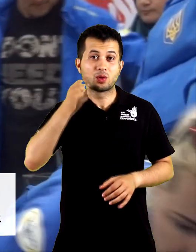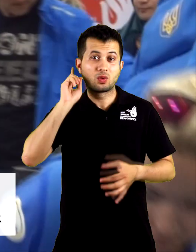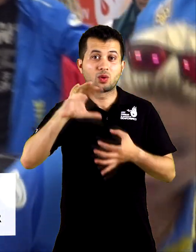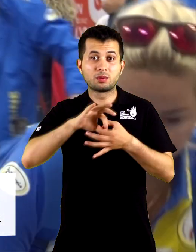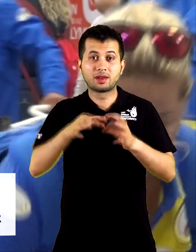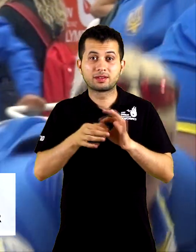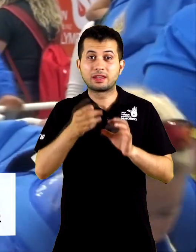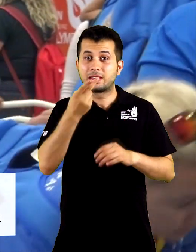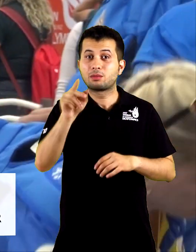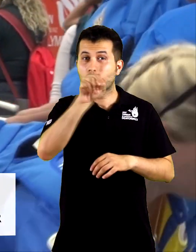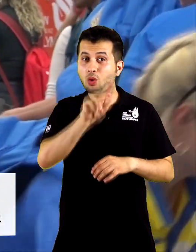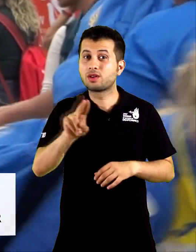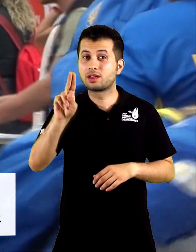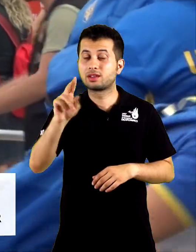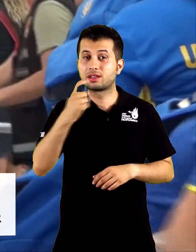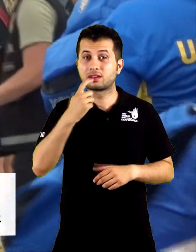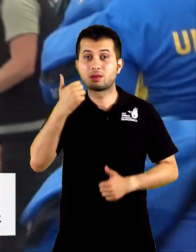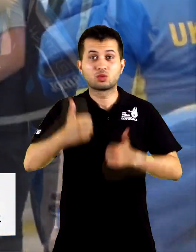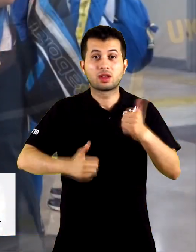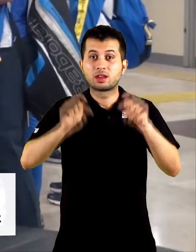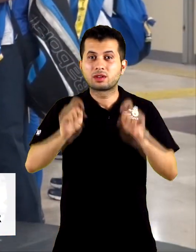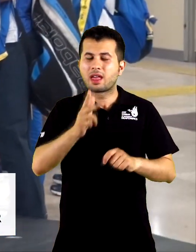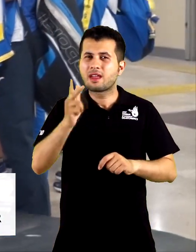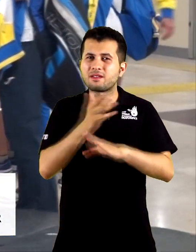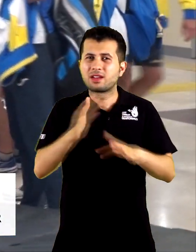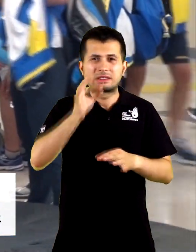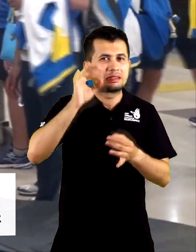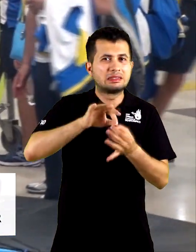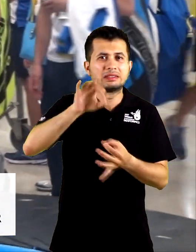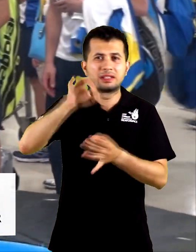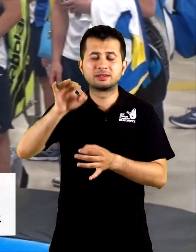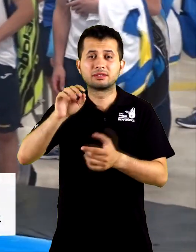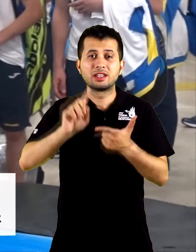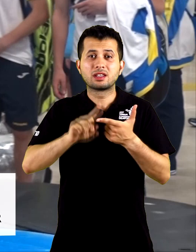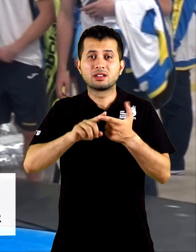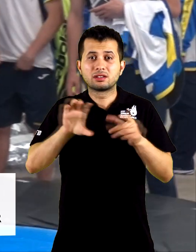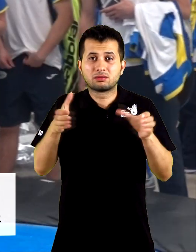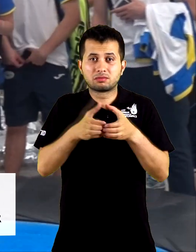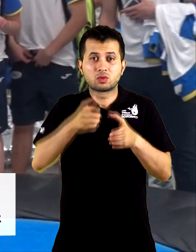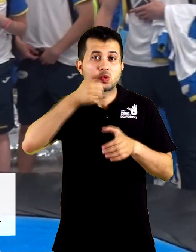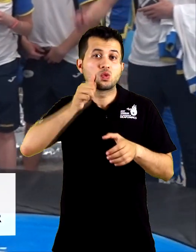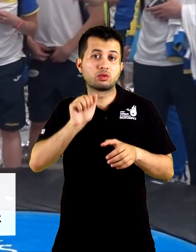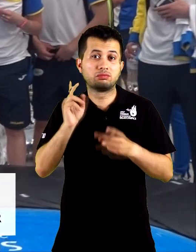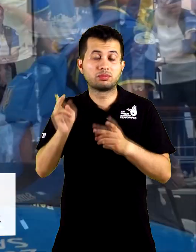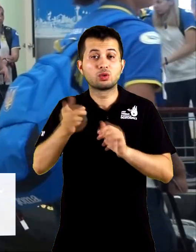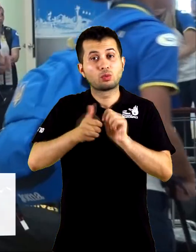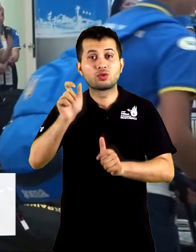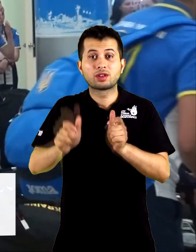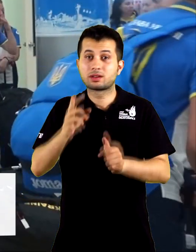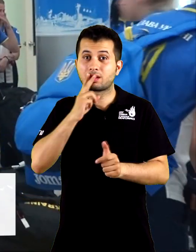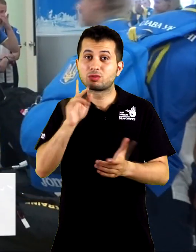Deflimpiks 2017'de mücadele edecek en kalabalık ikinci yabancı ülke Ukrayna'dan da sporcular Samsun'a ulaştı.